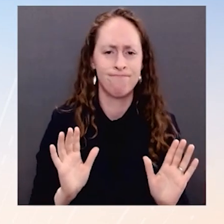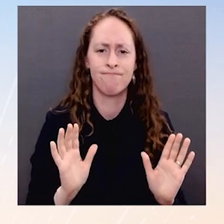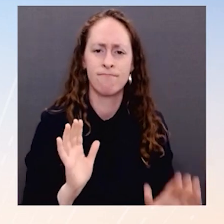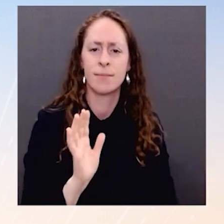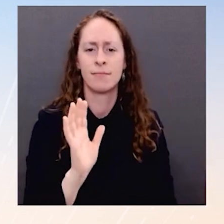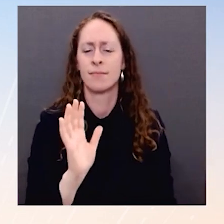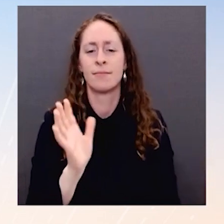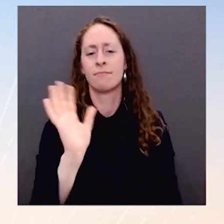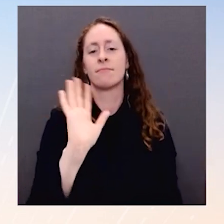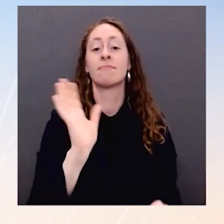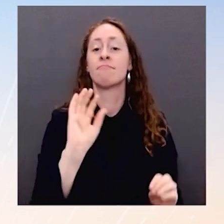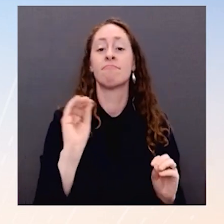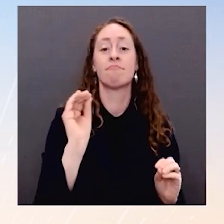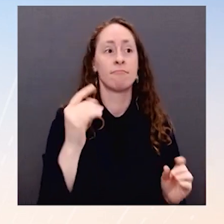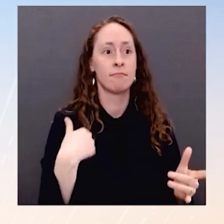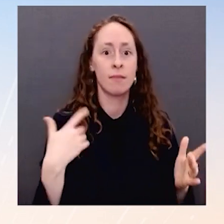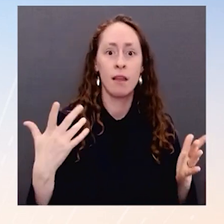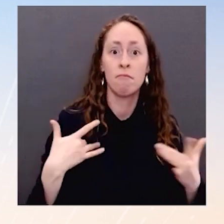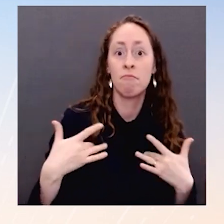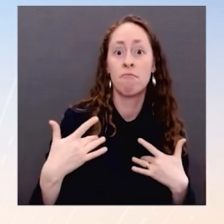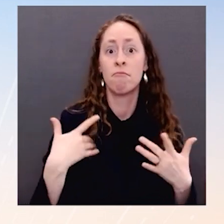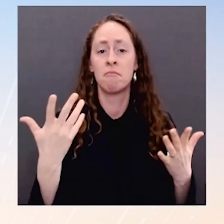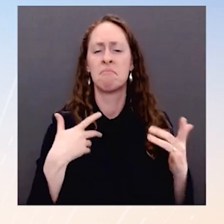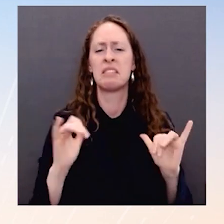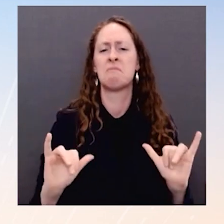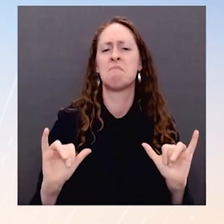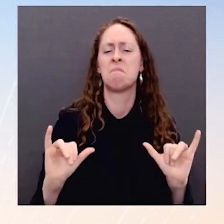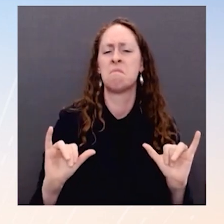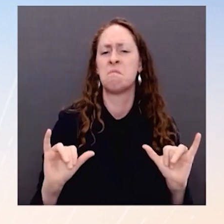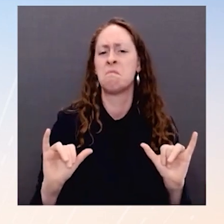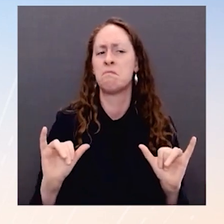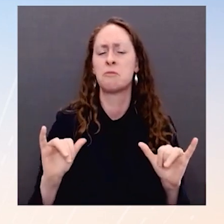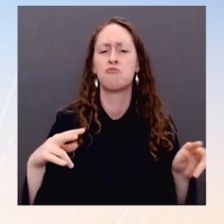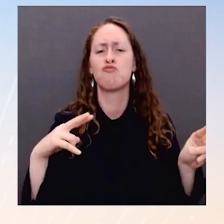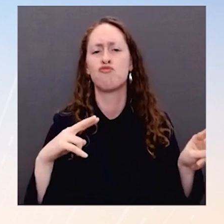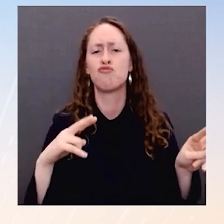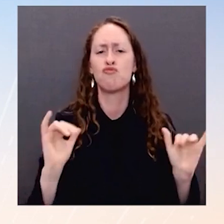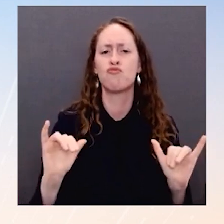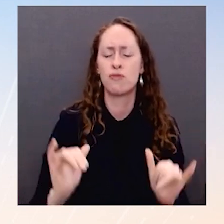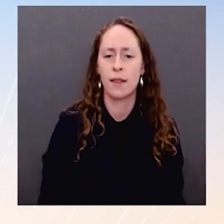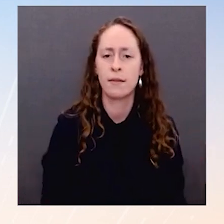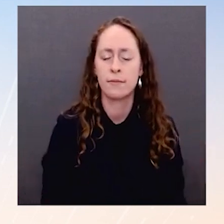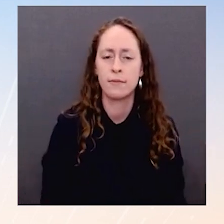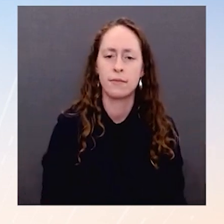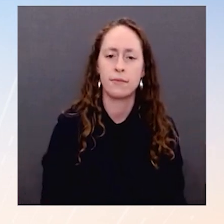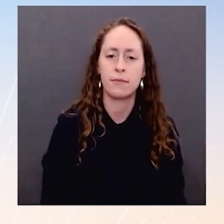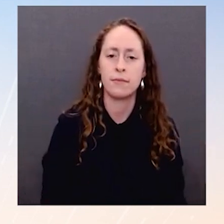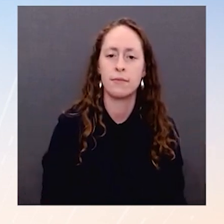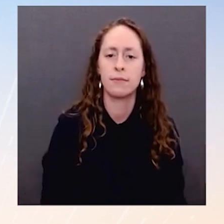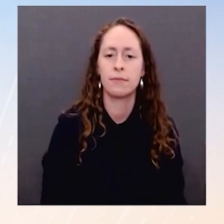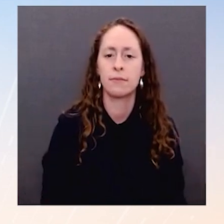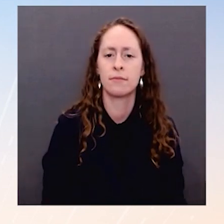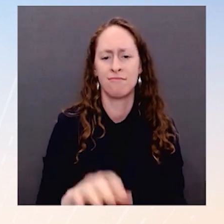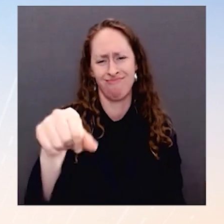боевой готовности. Но также важно помнить, что даже в течение последних нескольких месяцев и лет, когда у нас были значительные